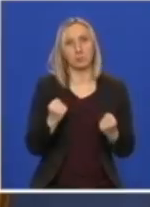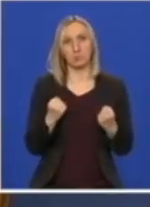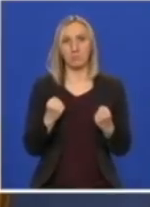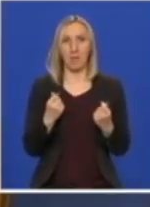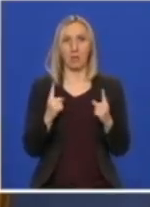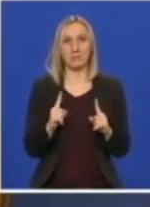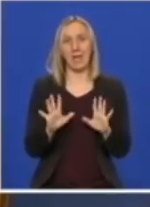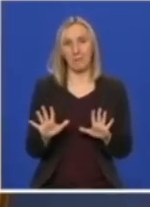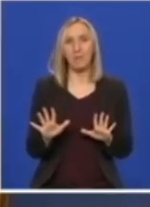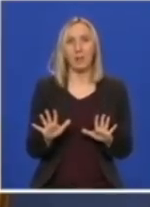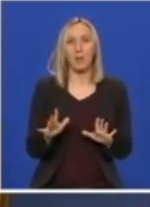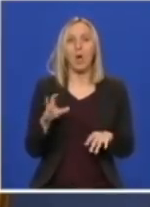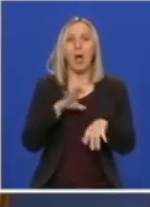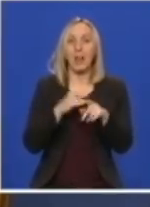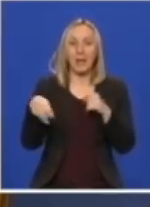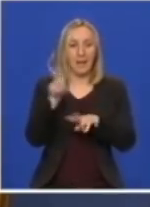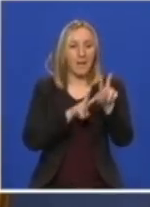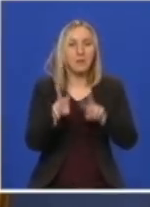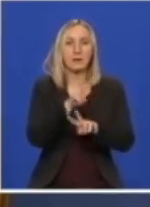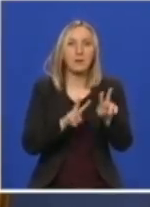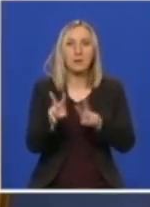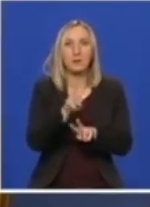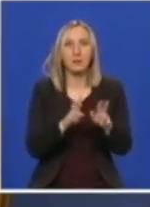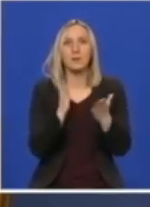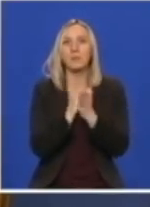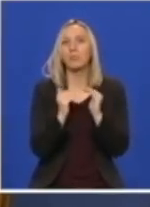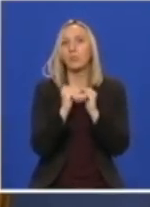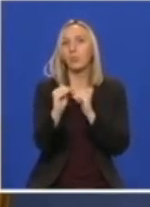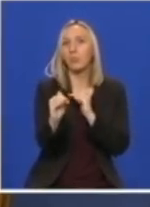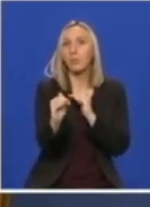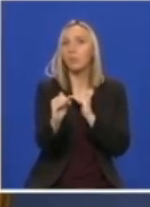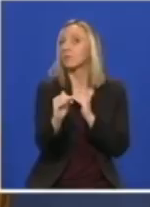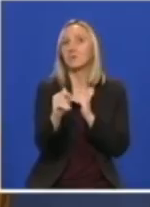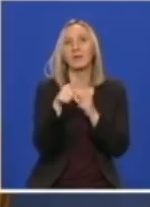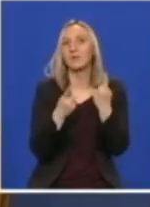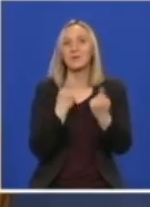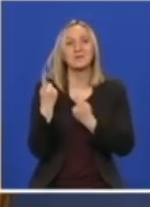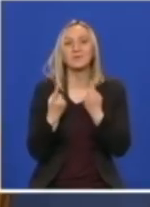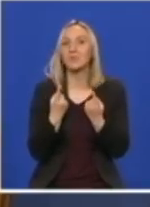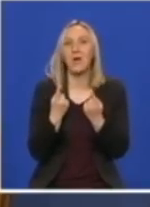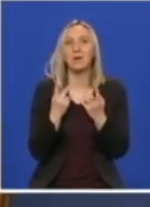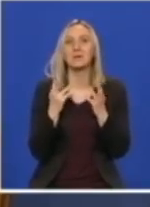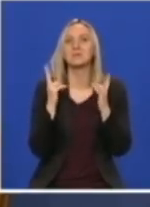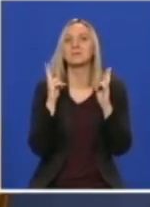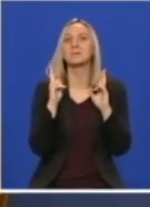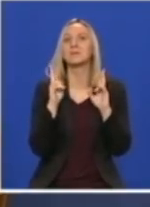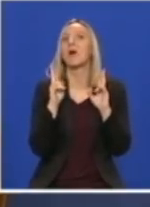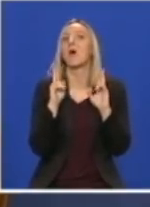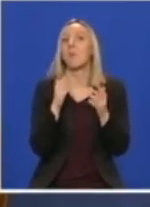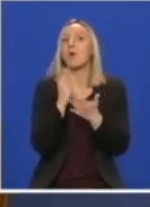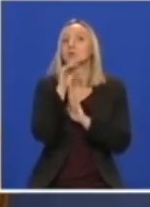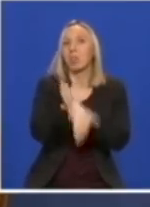i to je ono što lekari rade, da održavaju takve pacijente u stabilnom stanju, ali to je situacija koja može uvek najpriotno da iznenati.